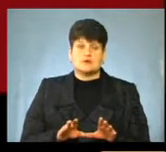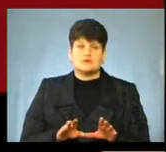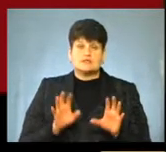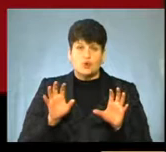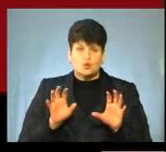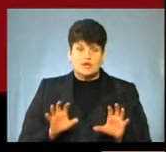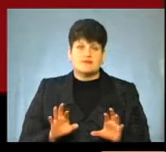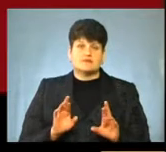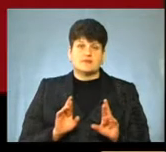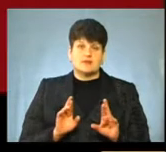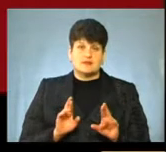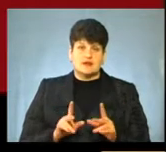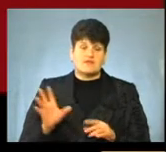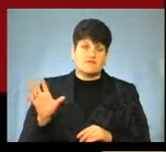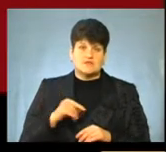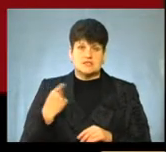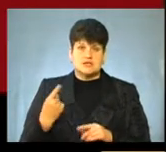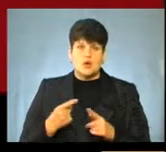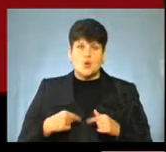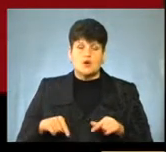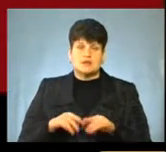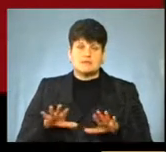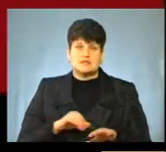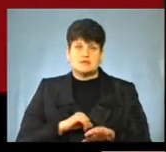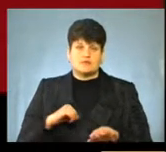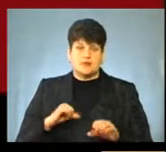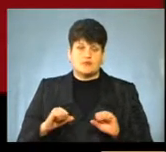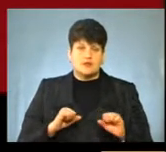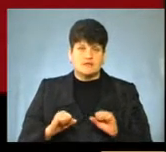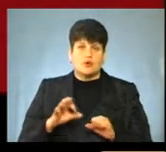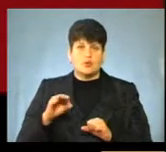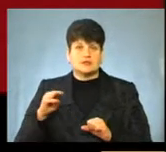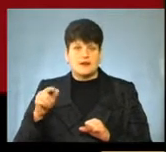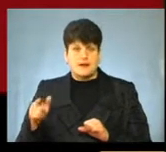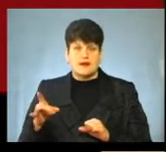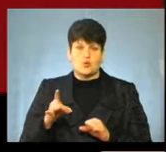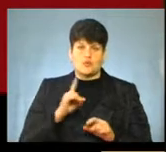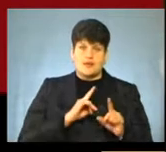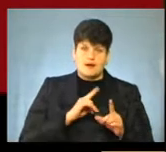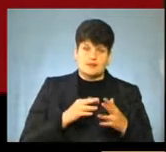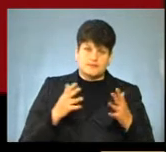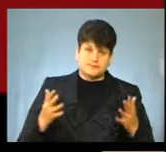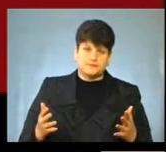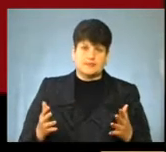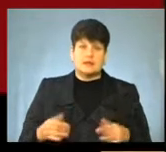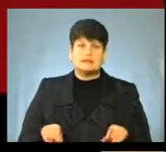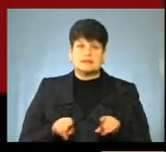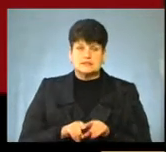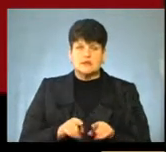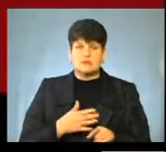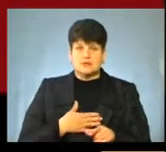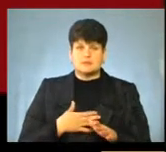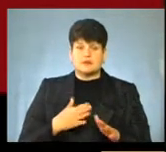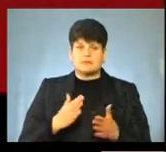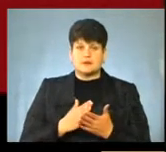самого законодавства, як і всі органи місцевого самоврядування, і ОТГ, і районні ради в тому числі. Тому, так само, як і